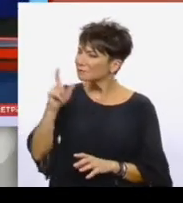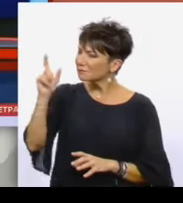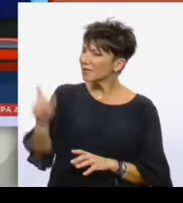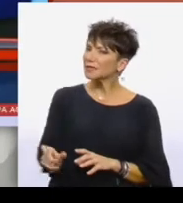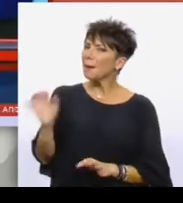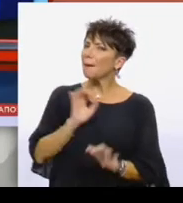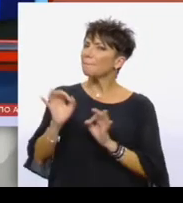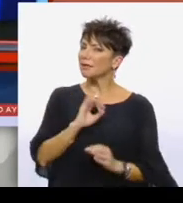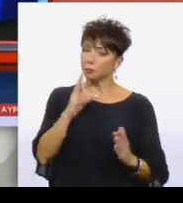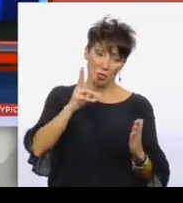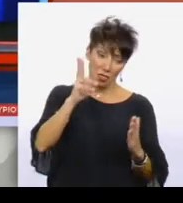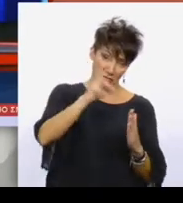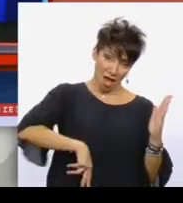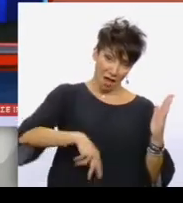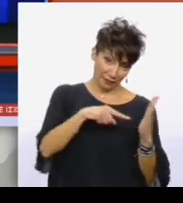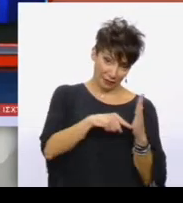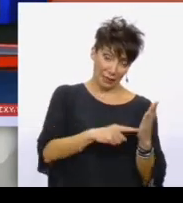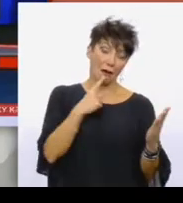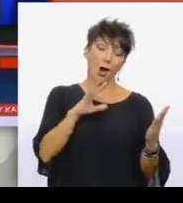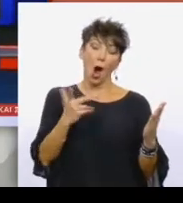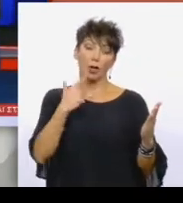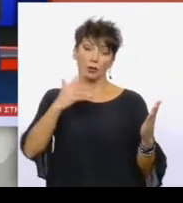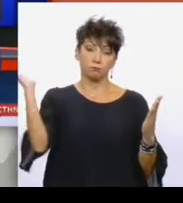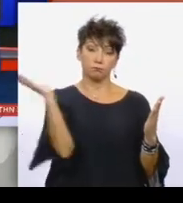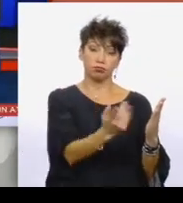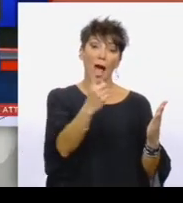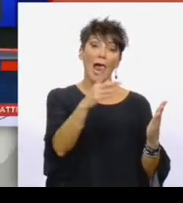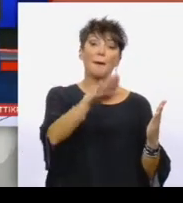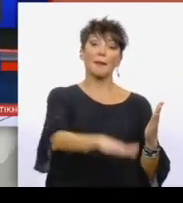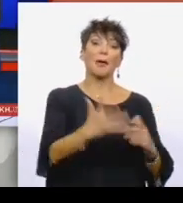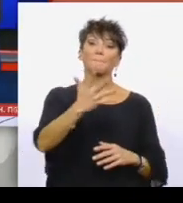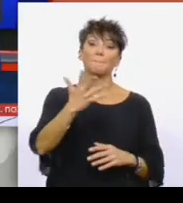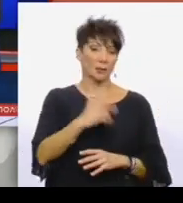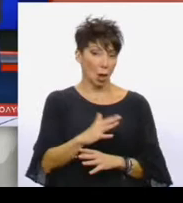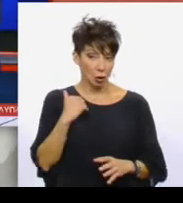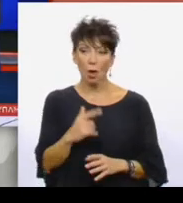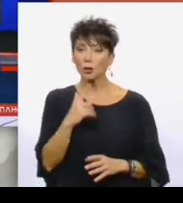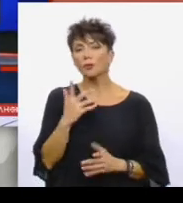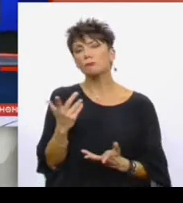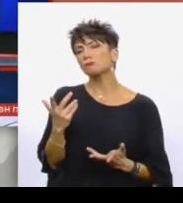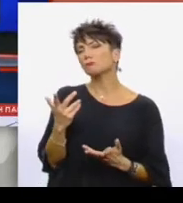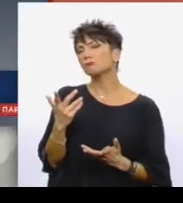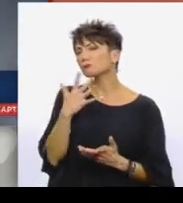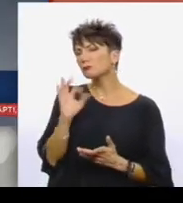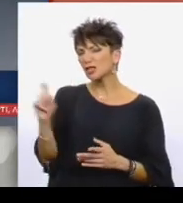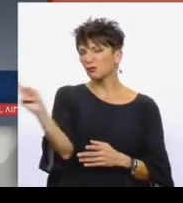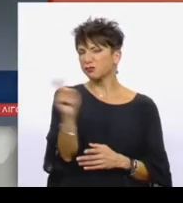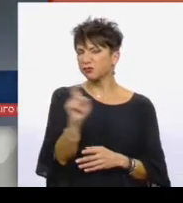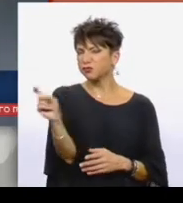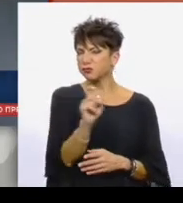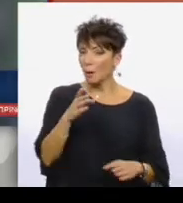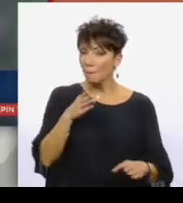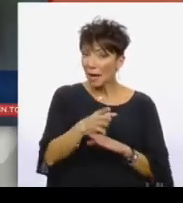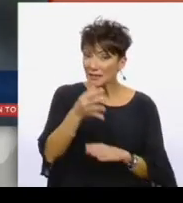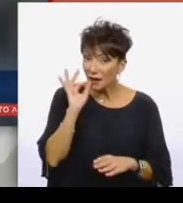σας πλευρά στην συγκεκριμένη καφετέρια. Διαψεύδει αστυνομία ότι χτυπήθηκε παιδί. Αυτό που δεν διαψεύδει στην επίσημη ανακοίνωση είναι ότι χρησιμοποιήθηκαν χημικά στην ουσία μέσα στην